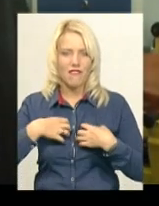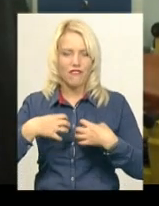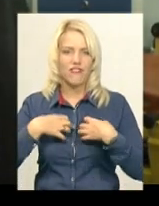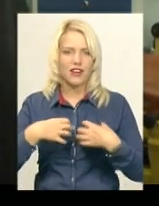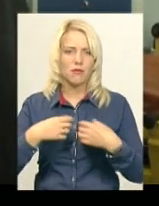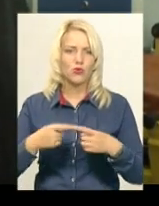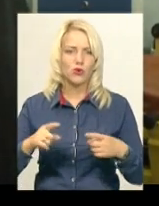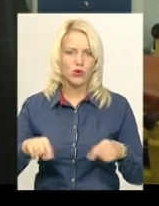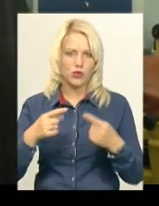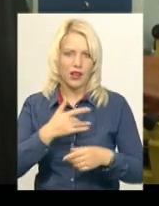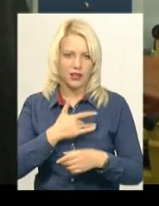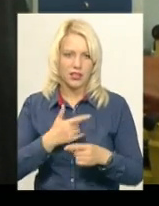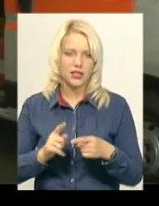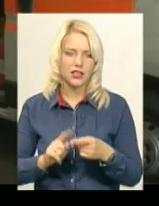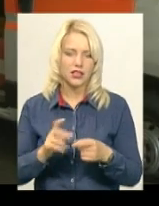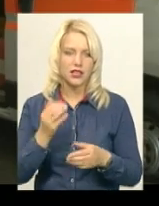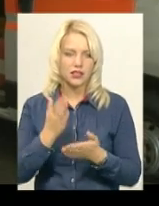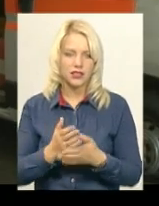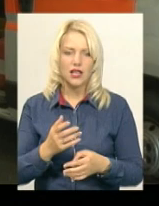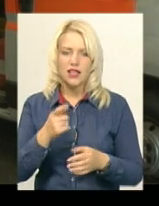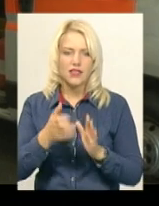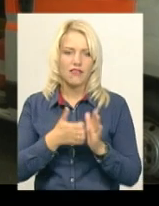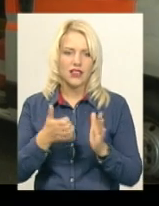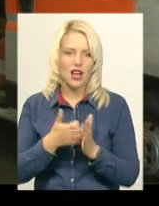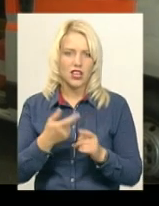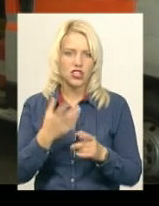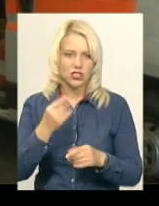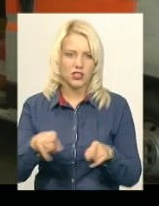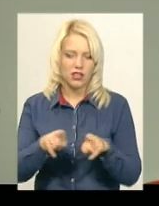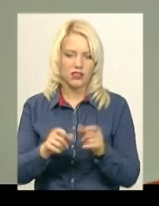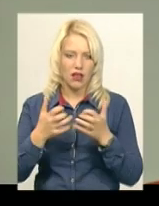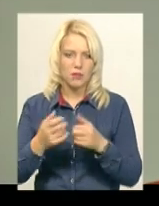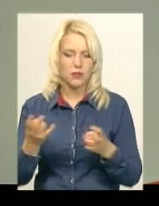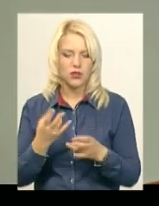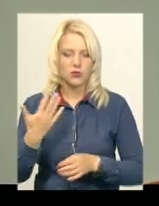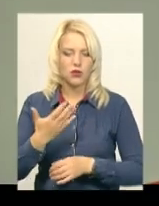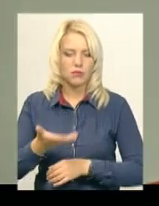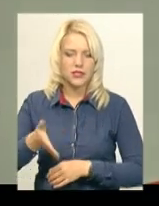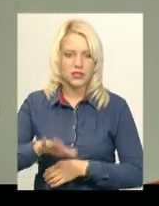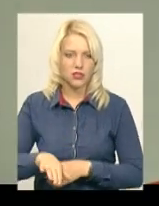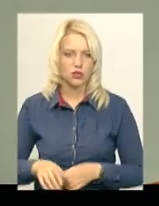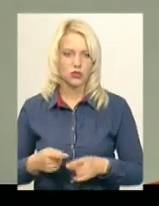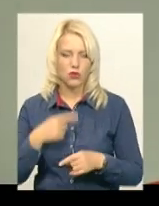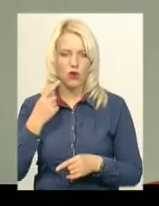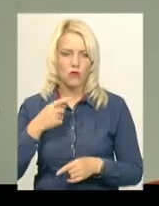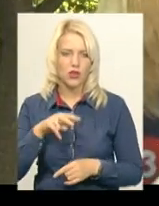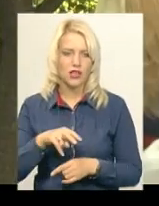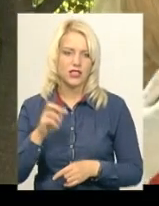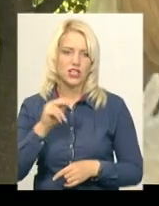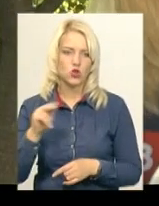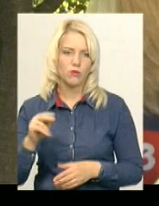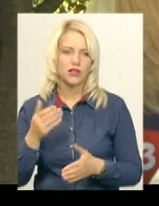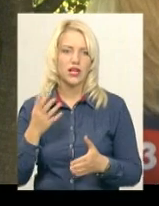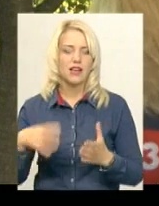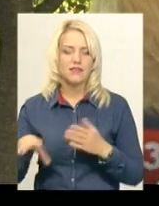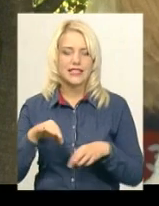-Подільських станціях екстреної медичної допомоги їх не вистачає. Загалом в області потрібно 50 таких приладів, каже Лариса Чубенко. Всі